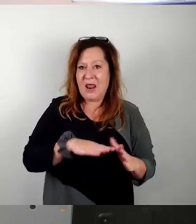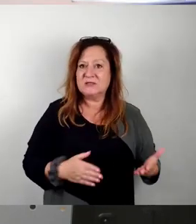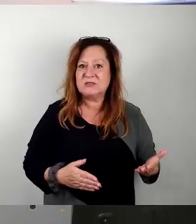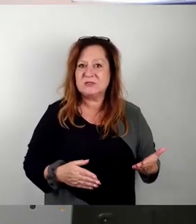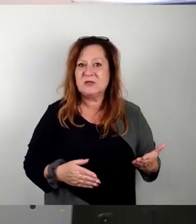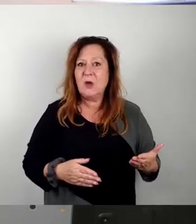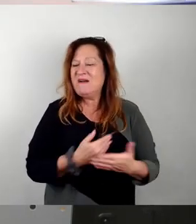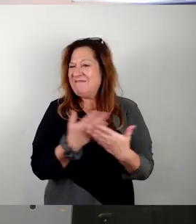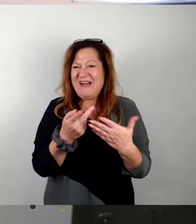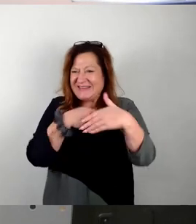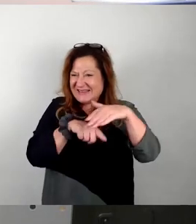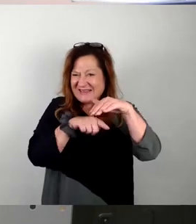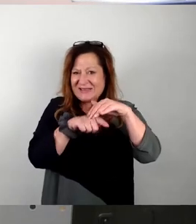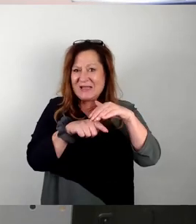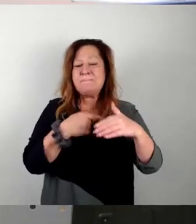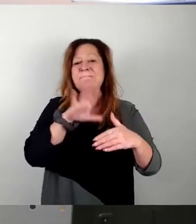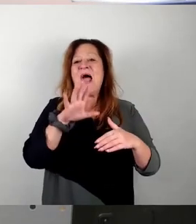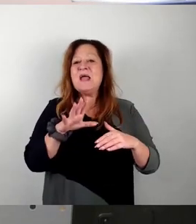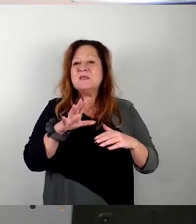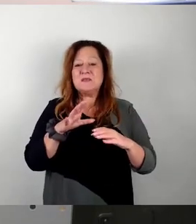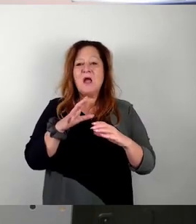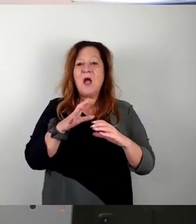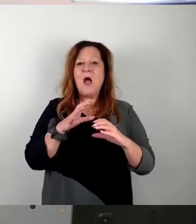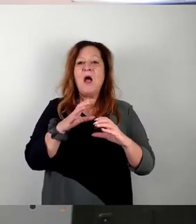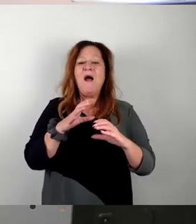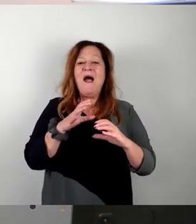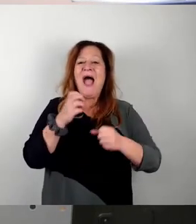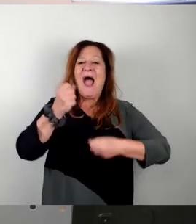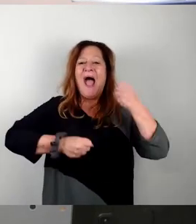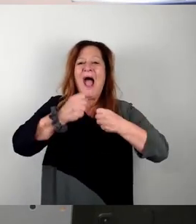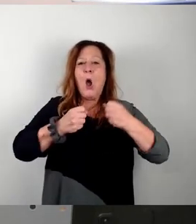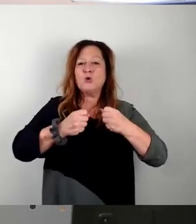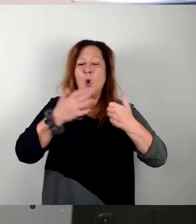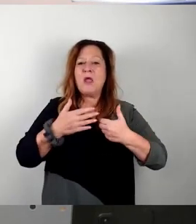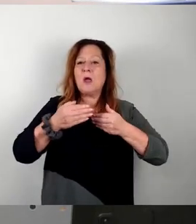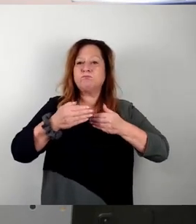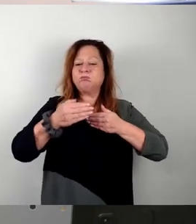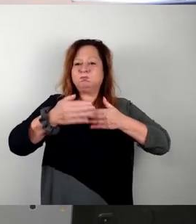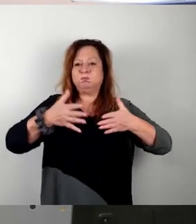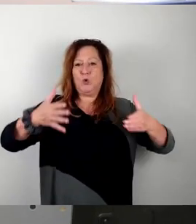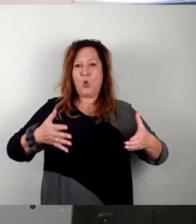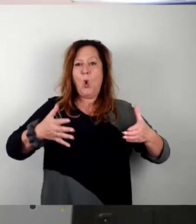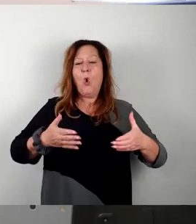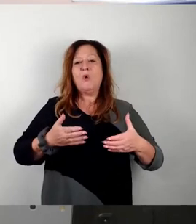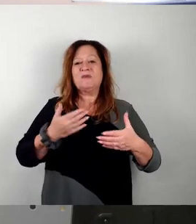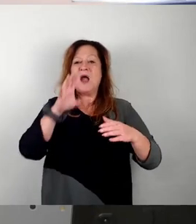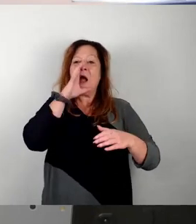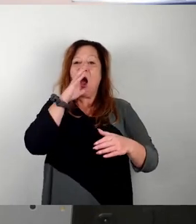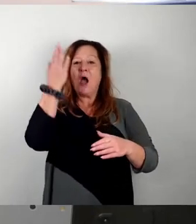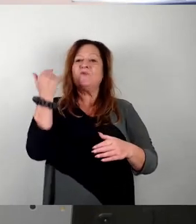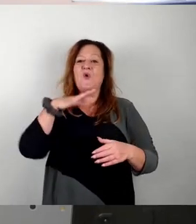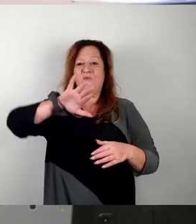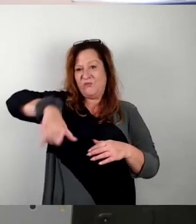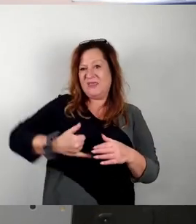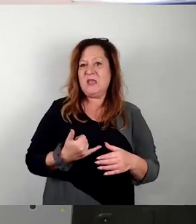drinsteht. Die meisten Autos sind ja heutzutage auch größer als diese Garagen, die da vor über 50 Jahren gebaut worden sind. So, und das ist nämlich dann eine gute